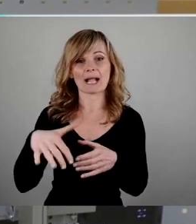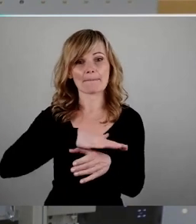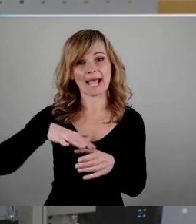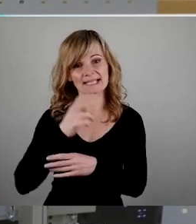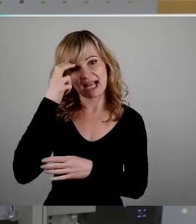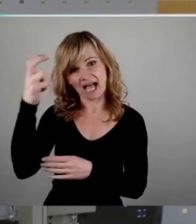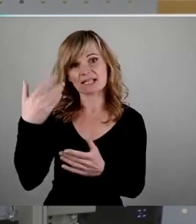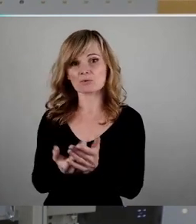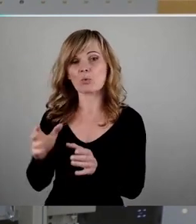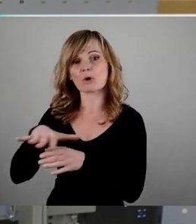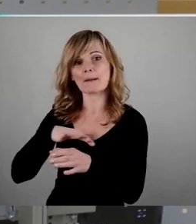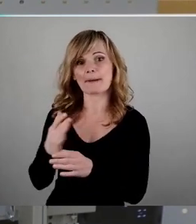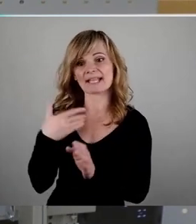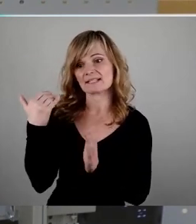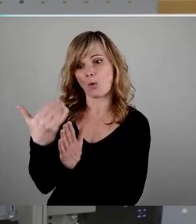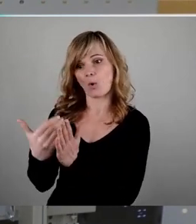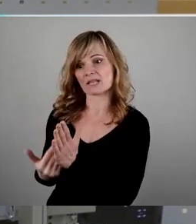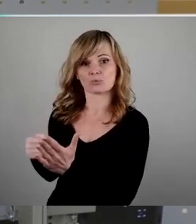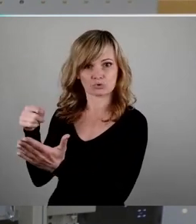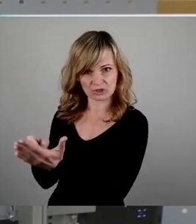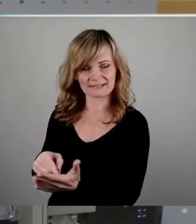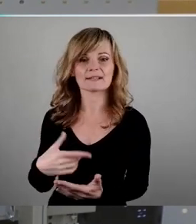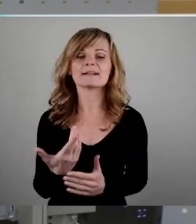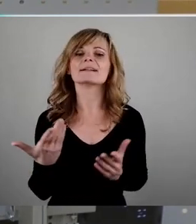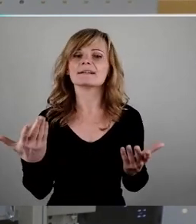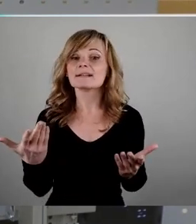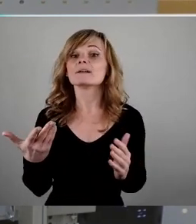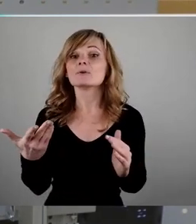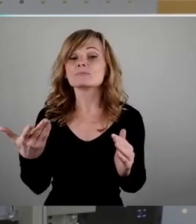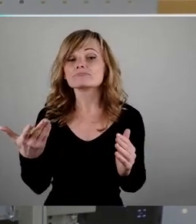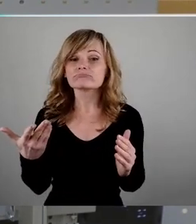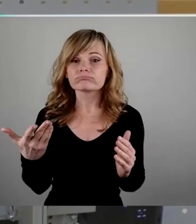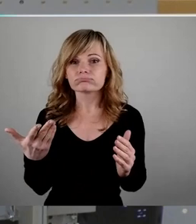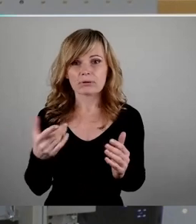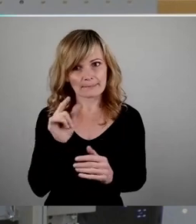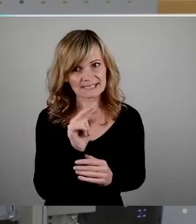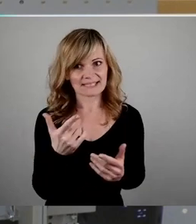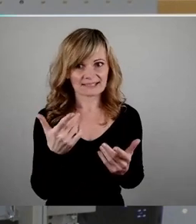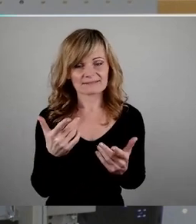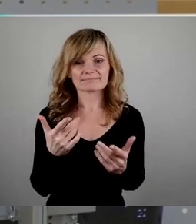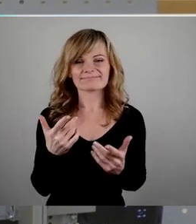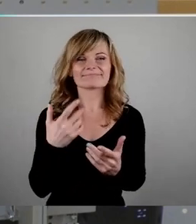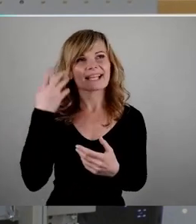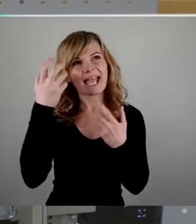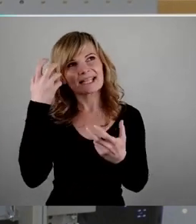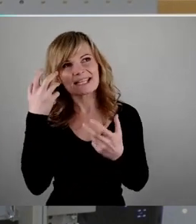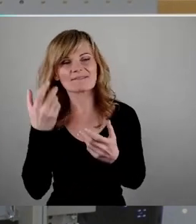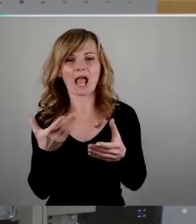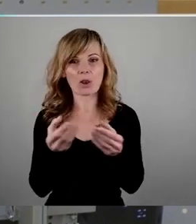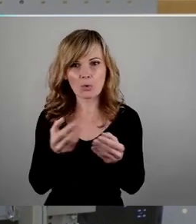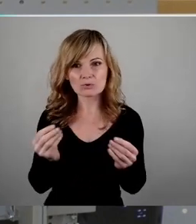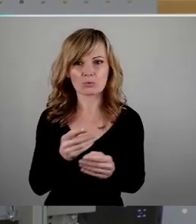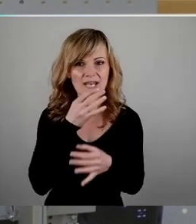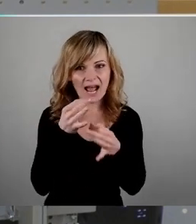steht es in der Gemeinderordnung drin. Ich möchte vielleicht noch die Gedanken etwas erweitern und kreative Lösungen anfragen.